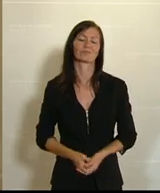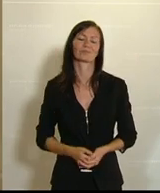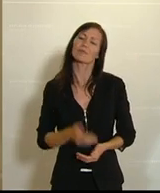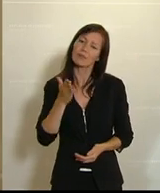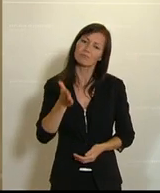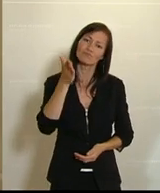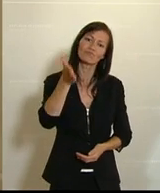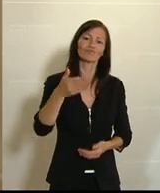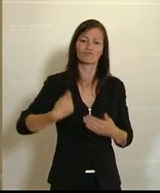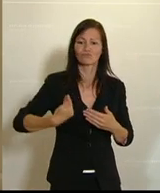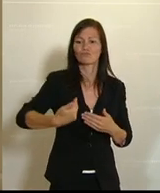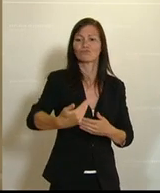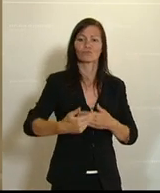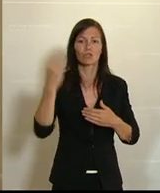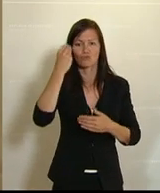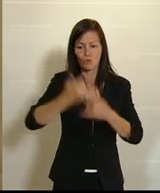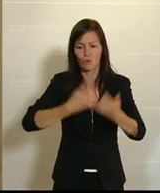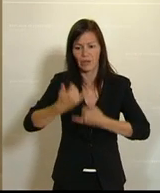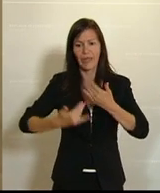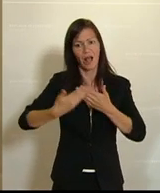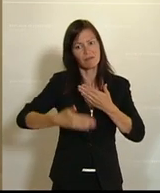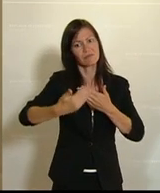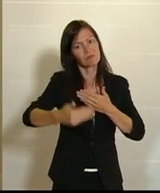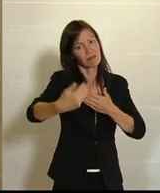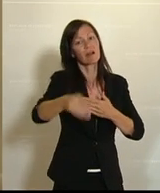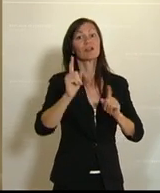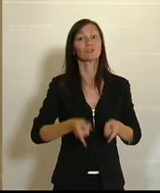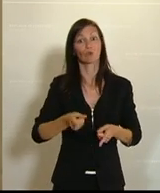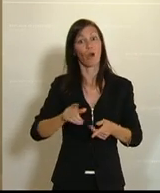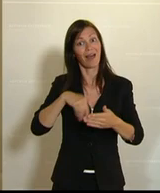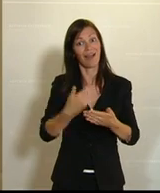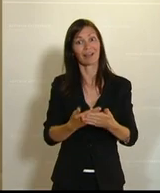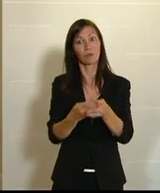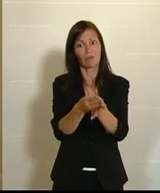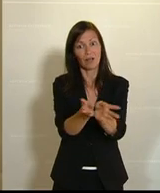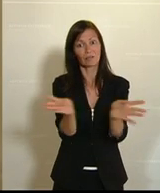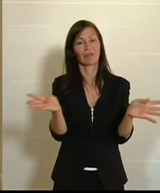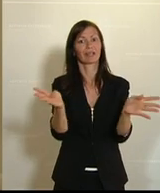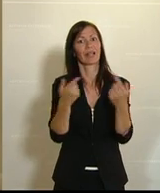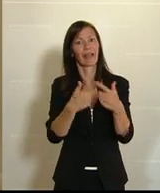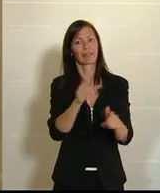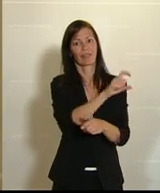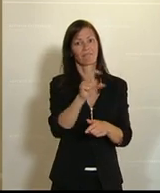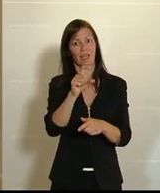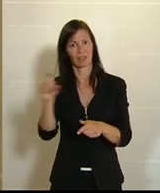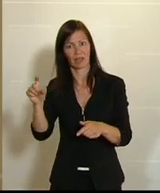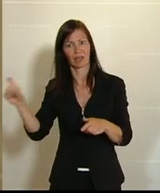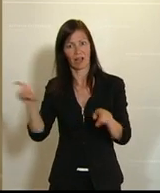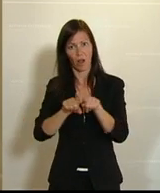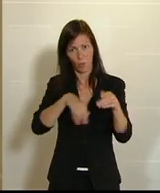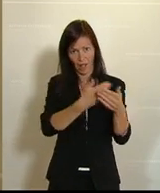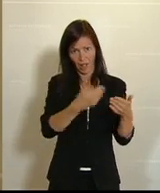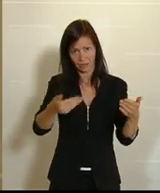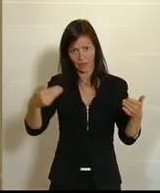In den kommenden Schuljahren soll es eine weitere Ausweitung des Angebotes auf andere Fächer dann auch noch geben. Also wir sind erst am